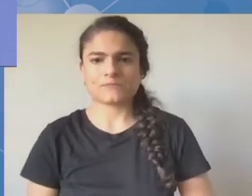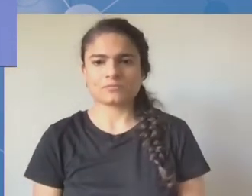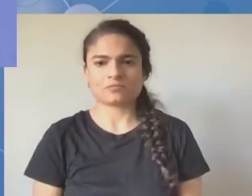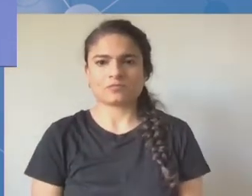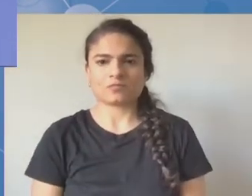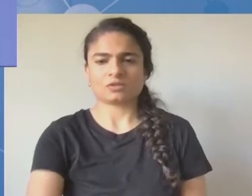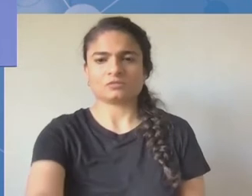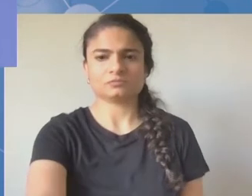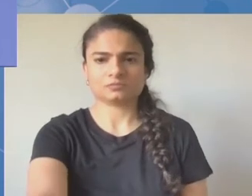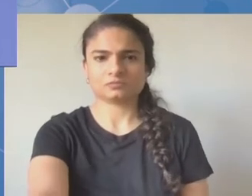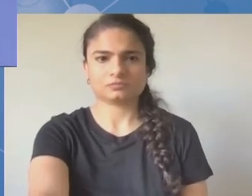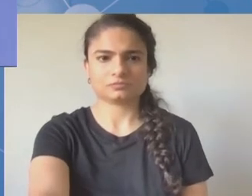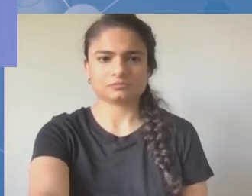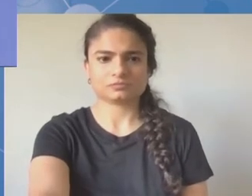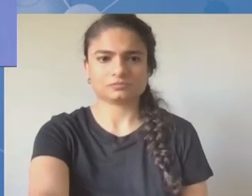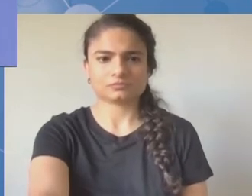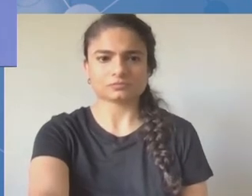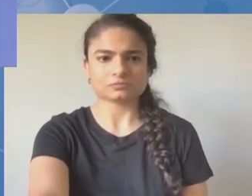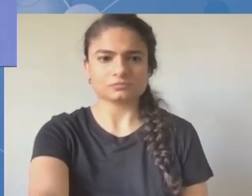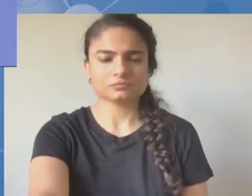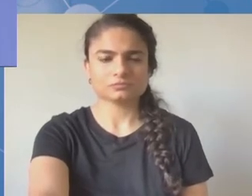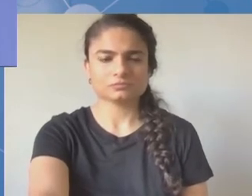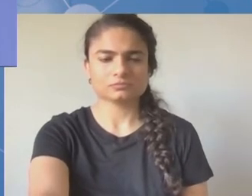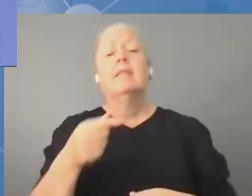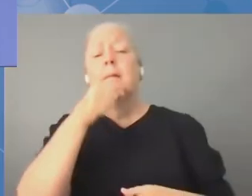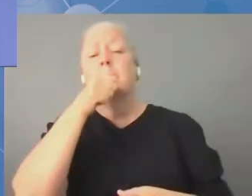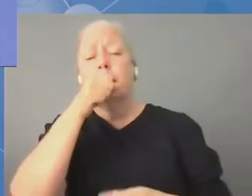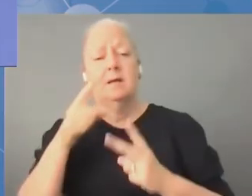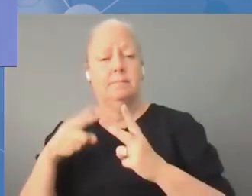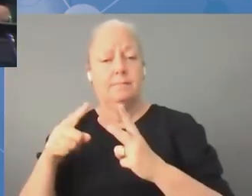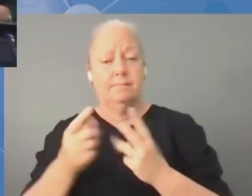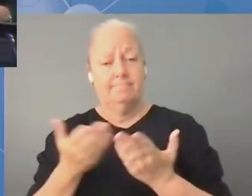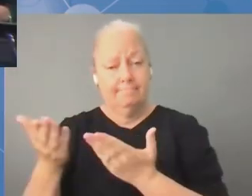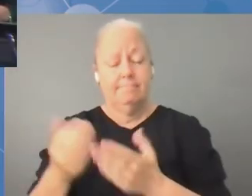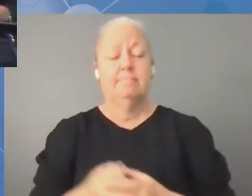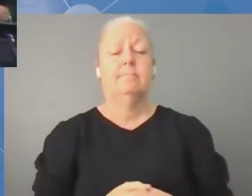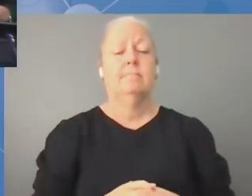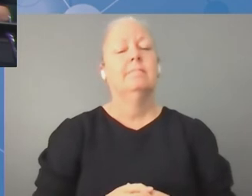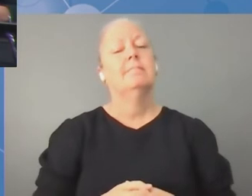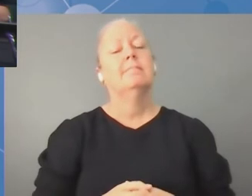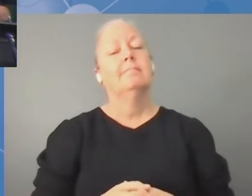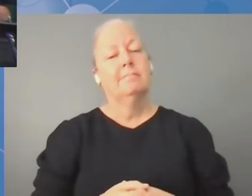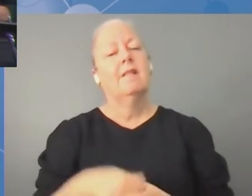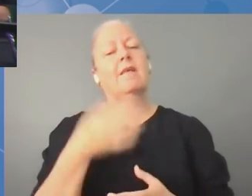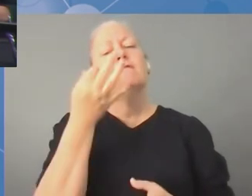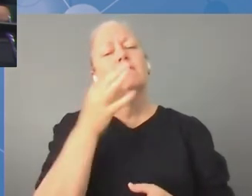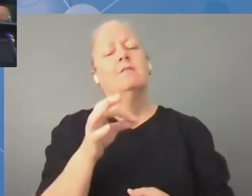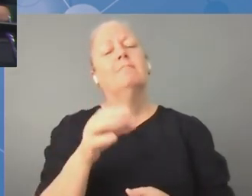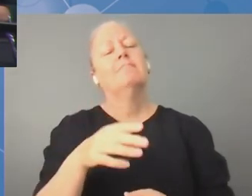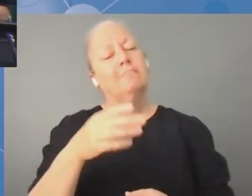żadnych komentarzy więcej dodać do naszej dyskusji, bo nie mamy czasu.